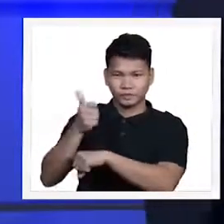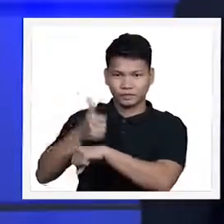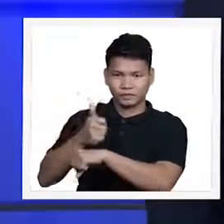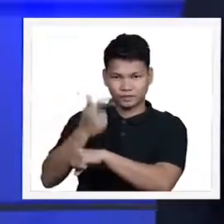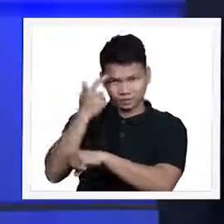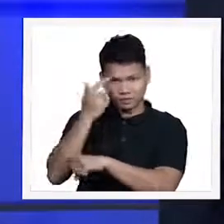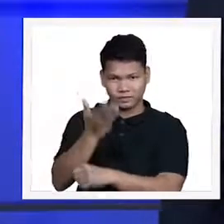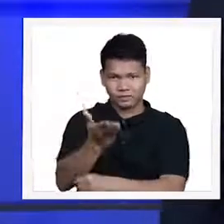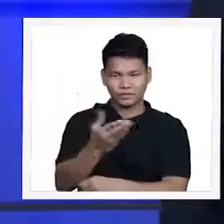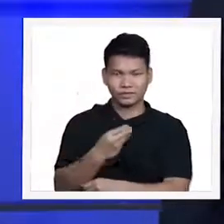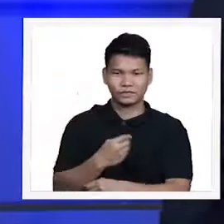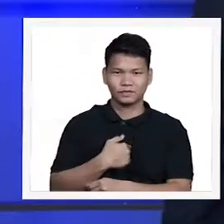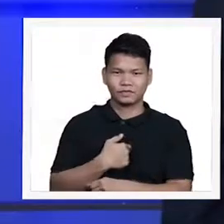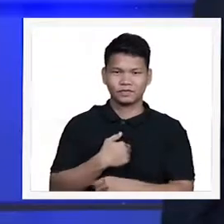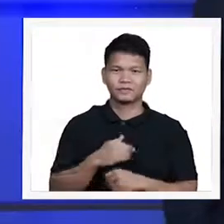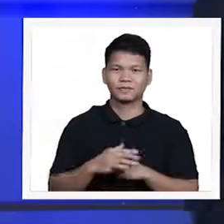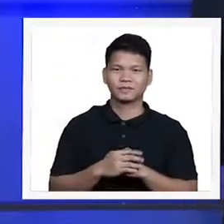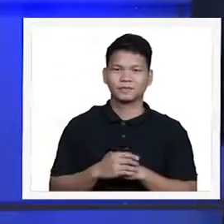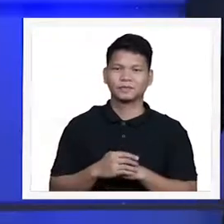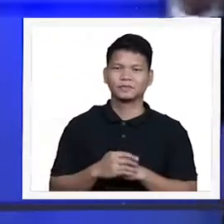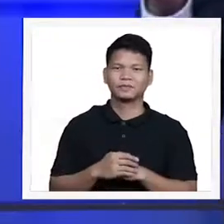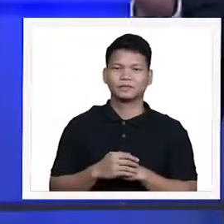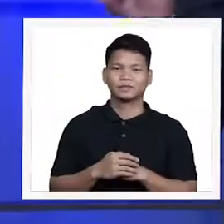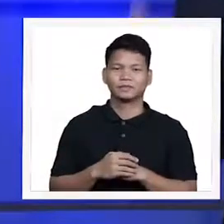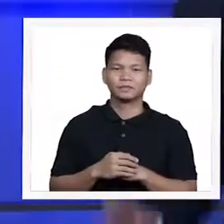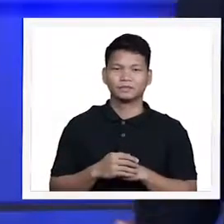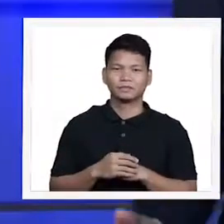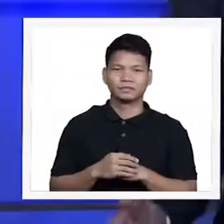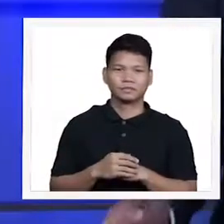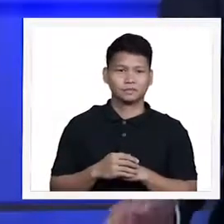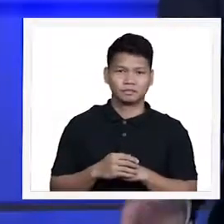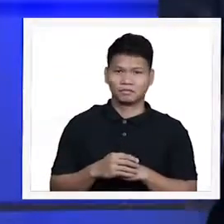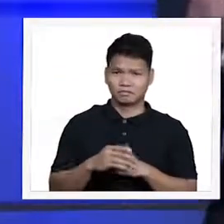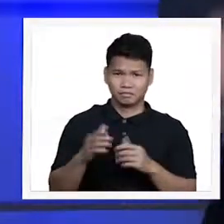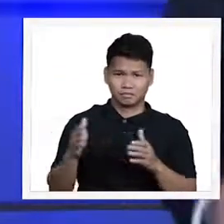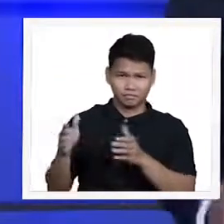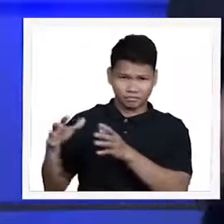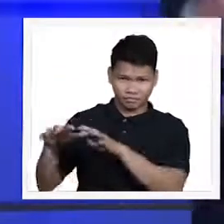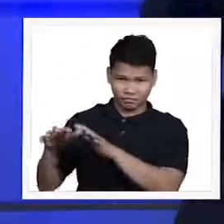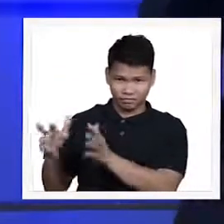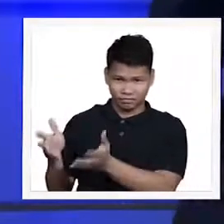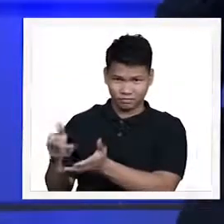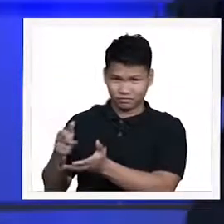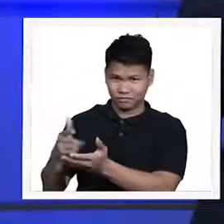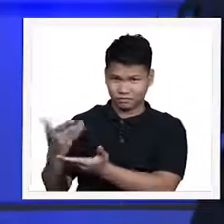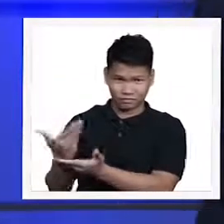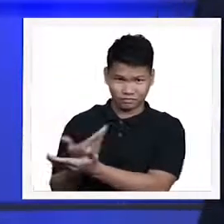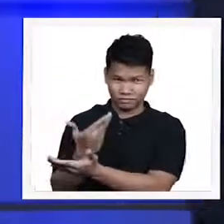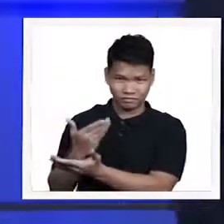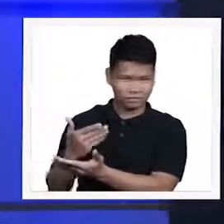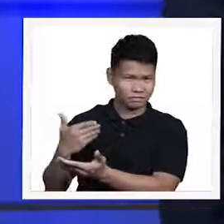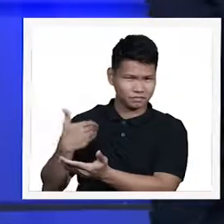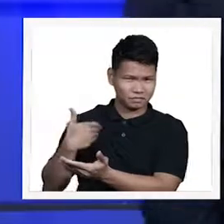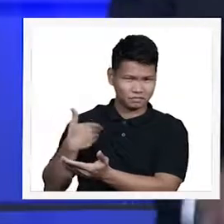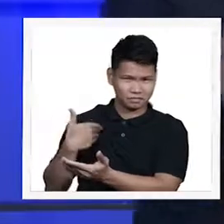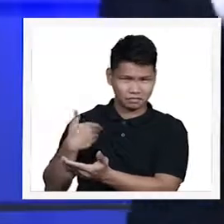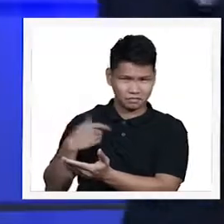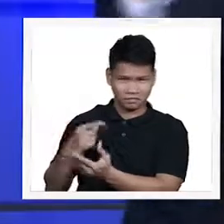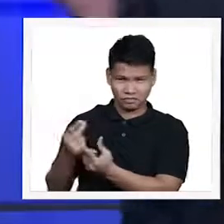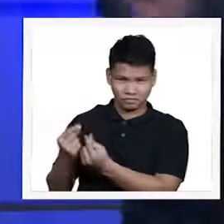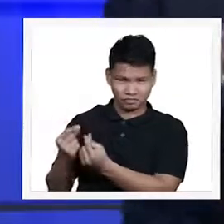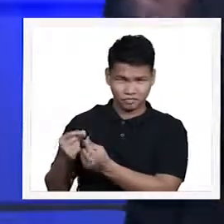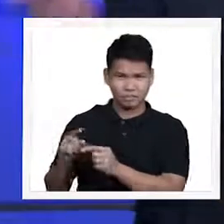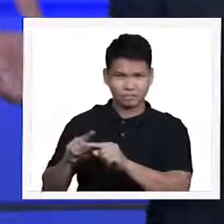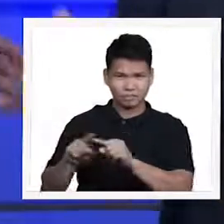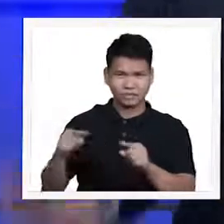for you and me. Pero bago po yan mangyari, kinakailangan makita natin ang